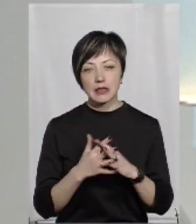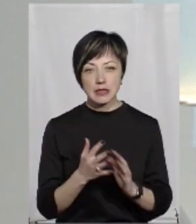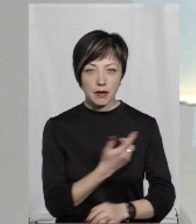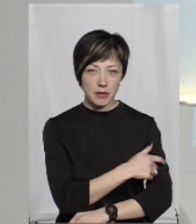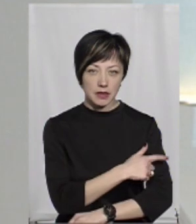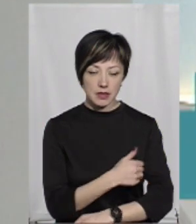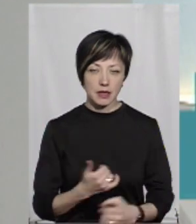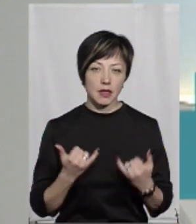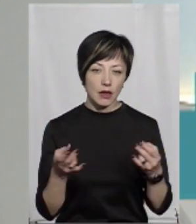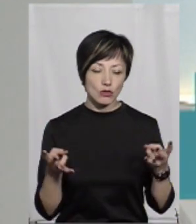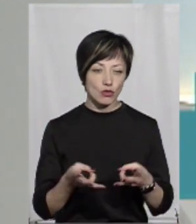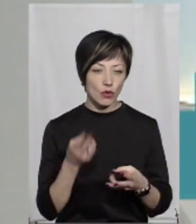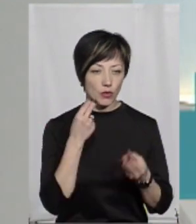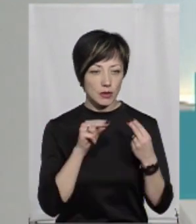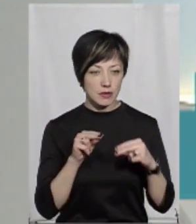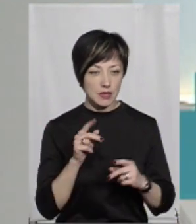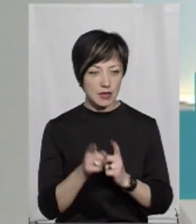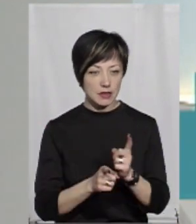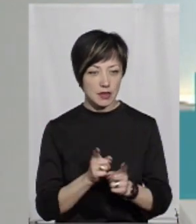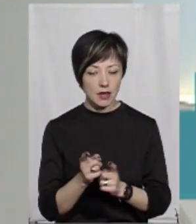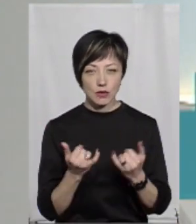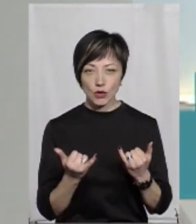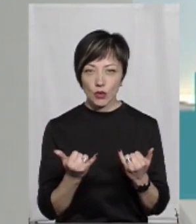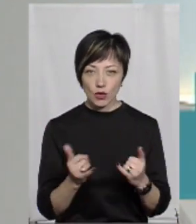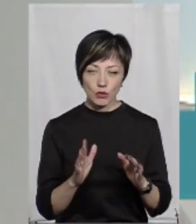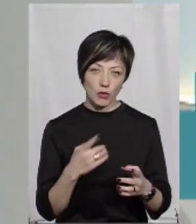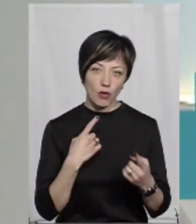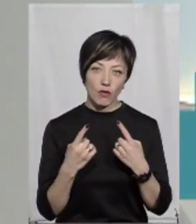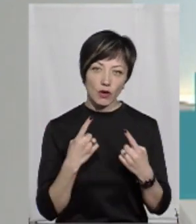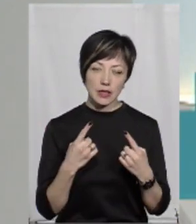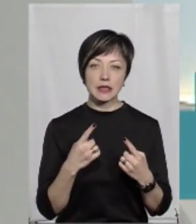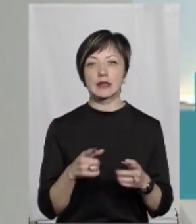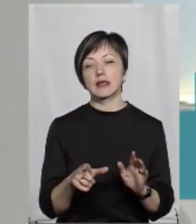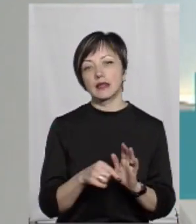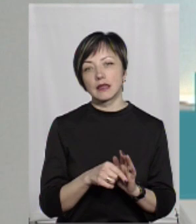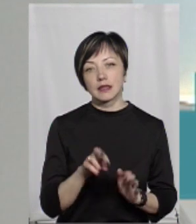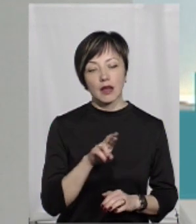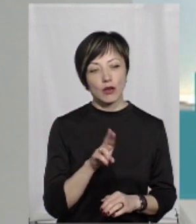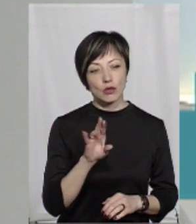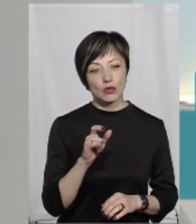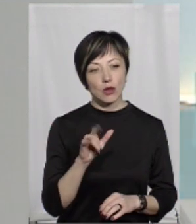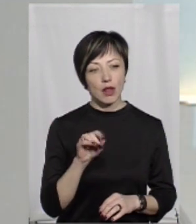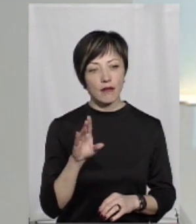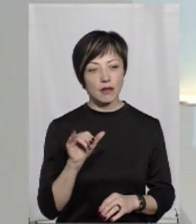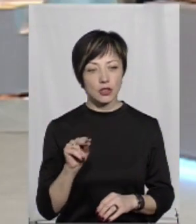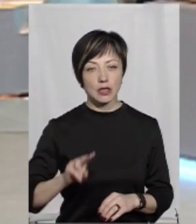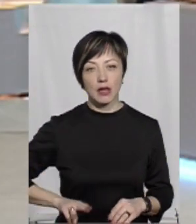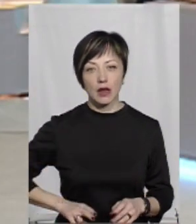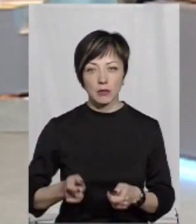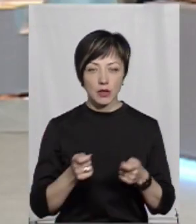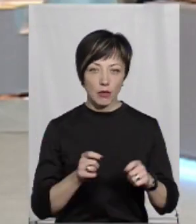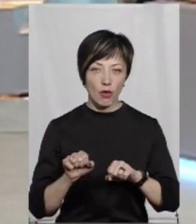медицина. Задля чого оптимізація? Про це сьогодні ми будемо говорити з Яковом Цуглевичем, директором